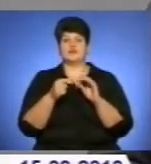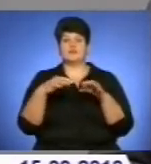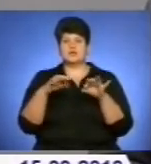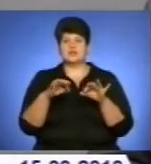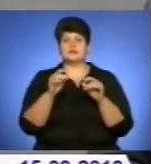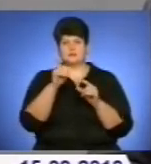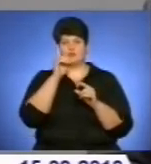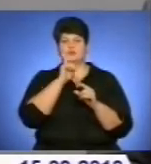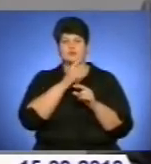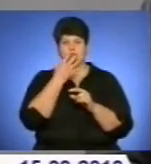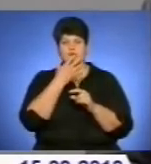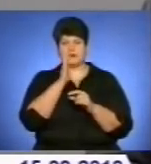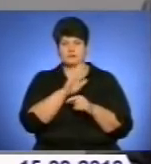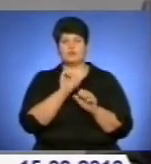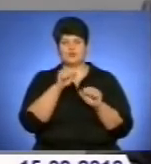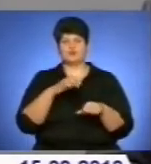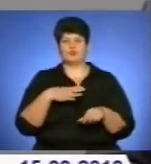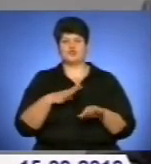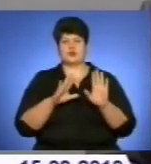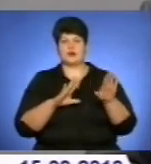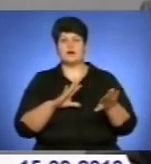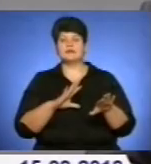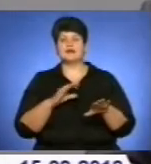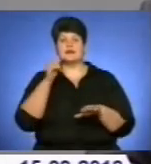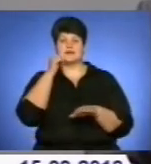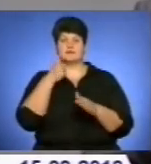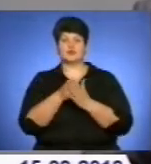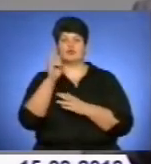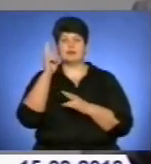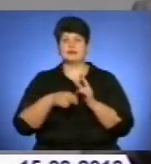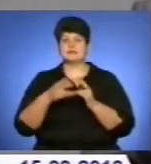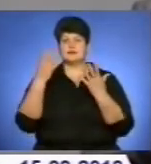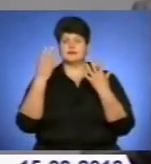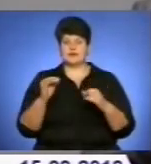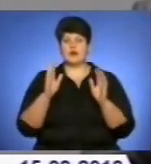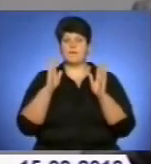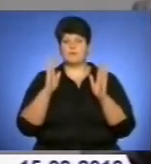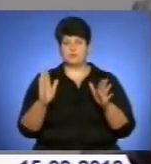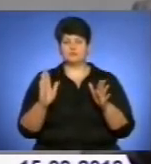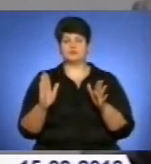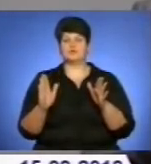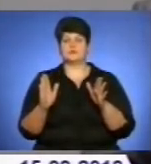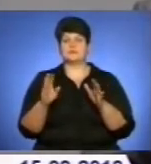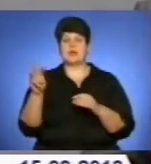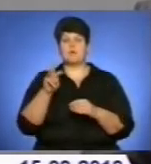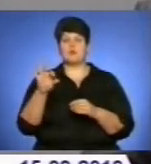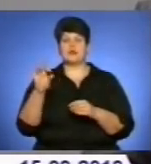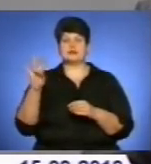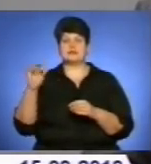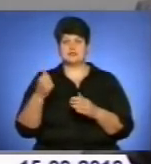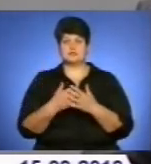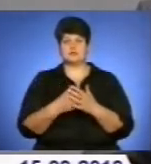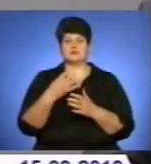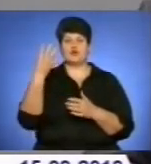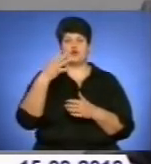автомобілям можуть переночувати,